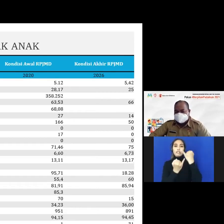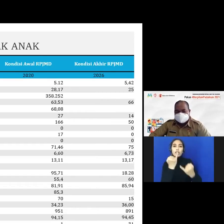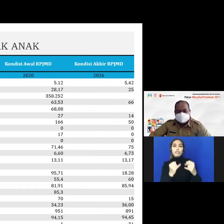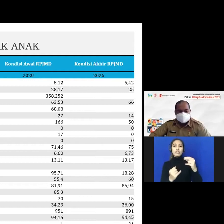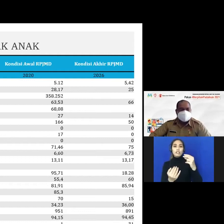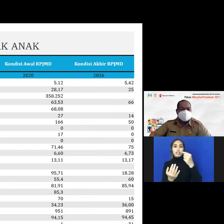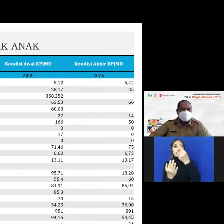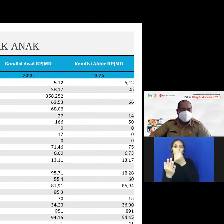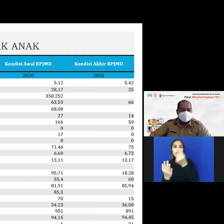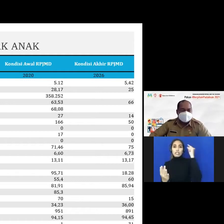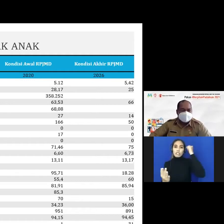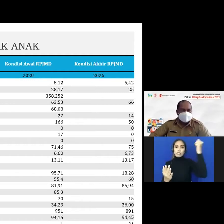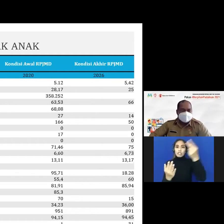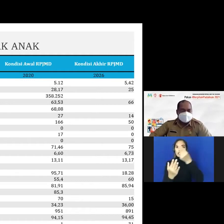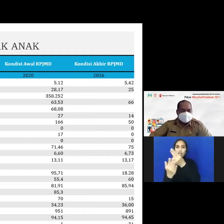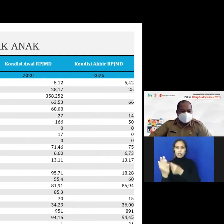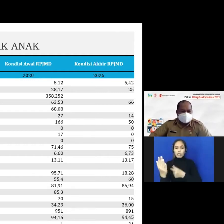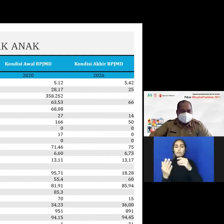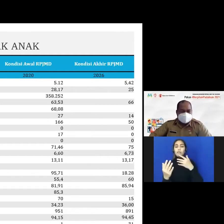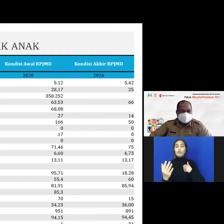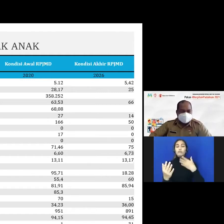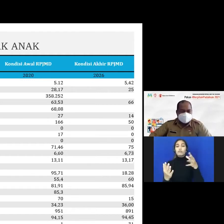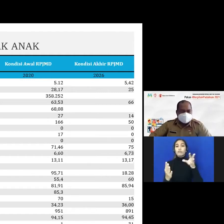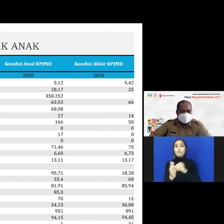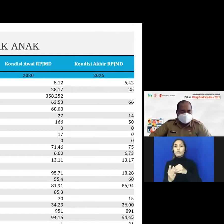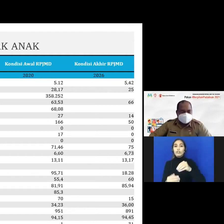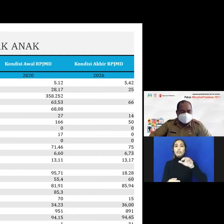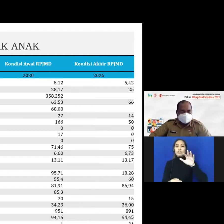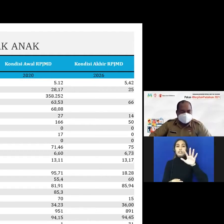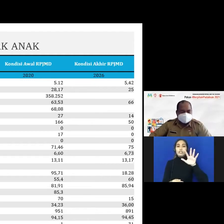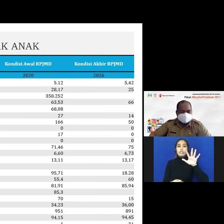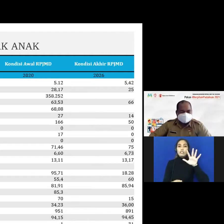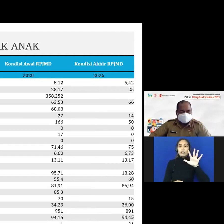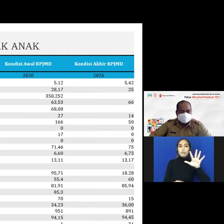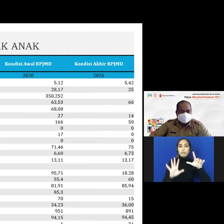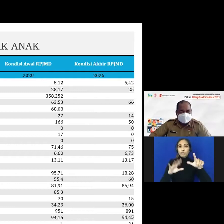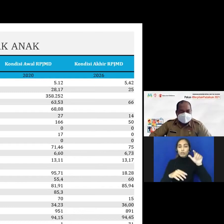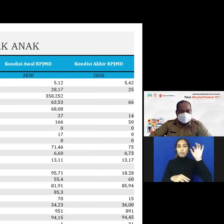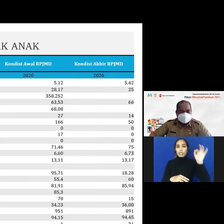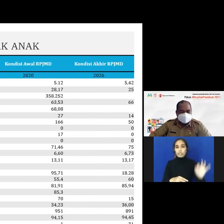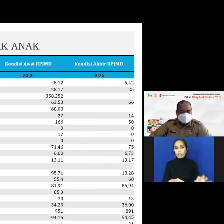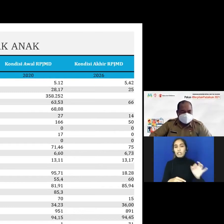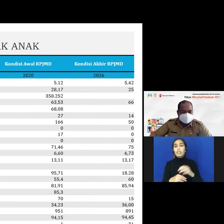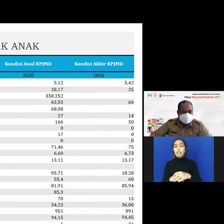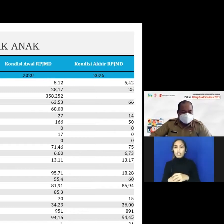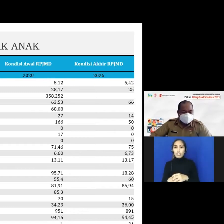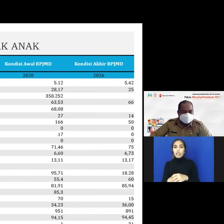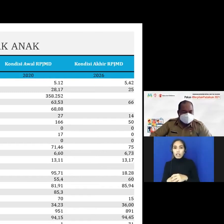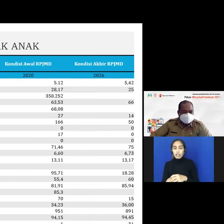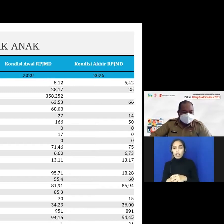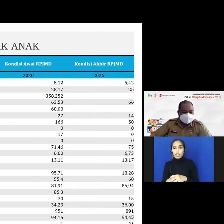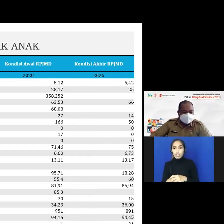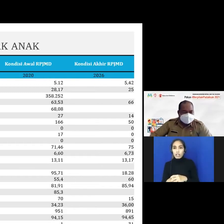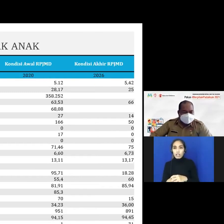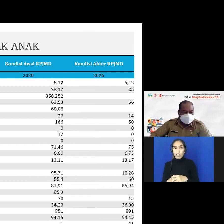menjadi 75% rata-rata lama sekolah saya kira ini indikator-indikator makro